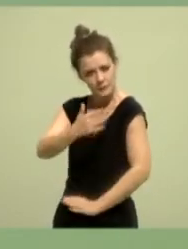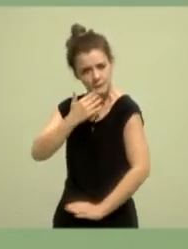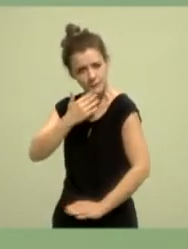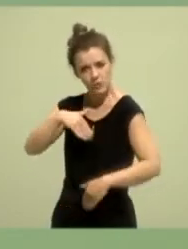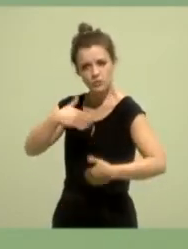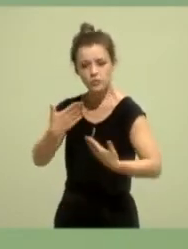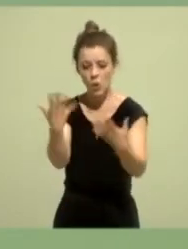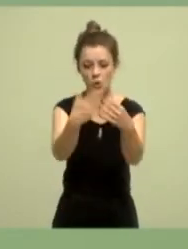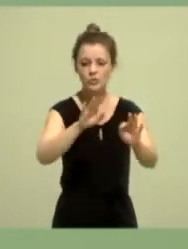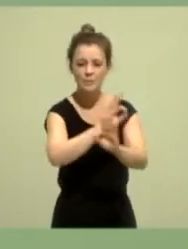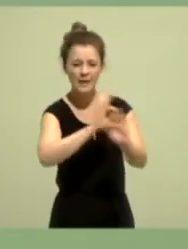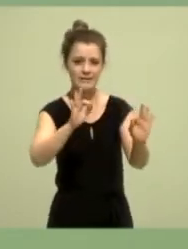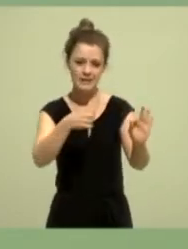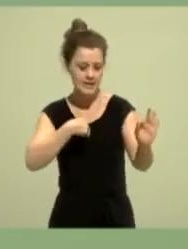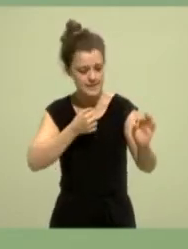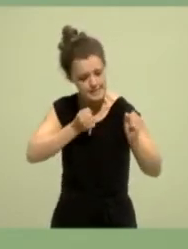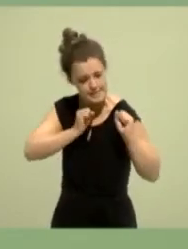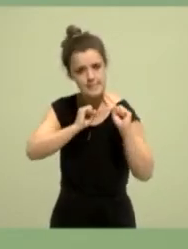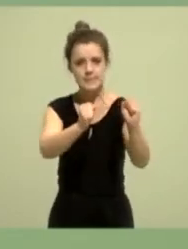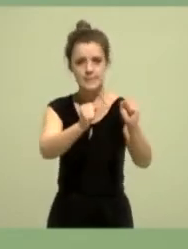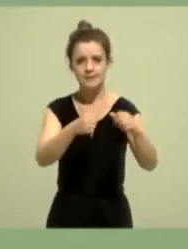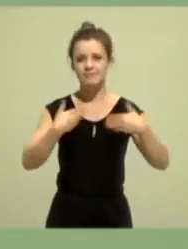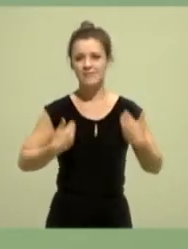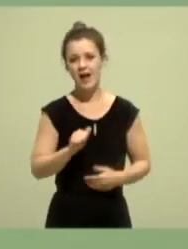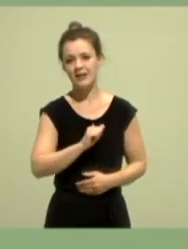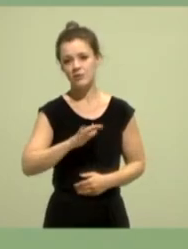Alexandra Schoh, 35 Jahre alt und bitte euch um euer Vertrauen.